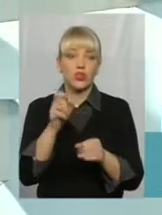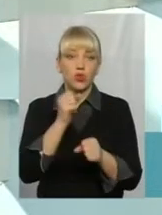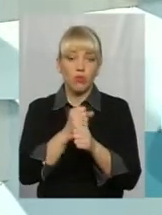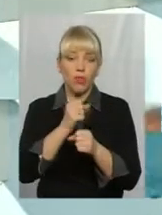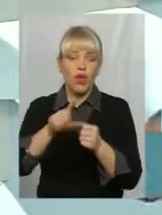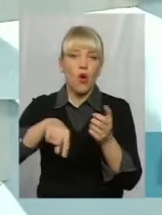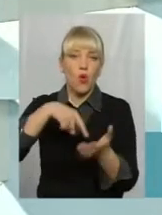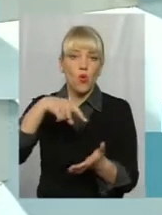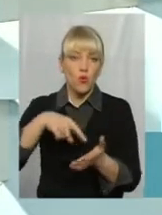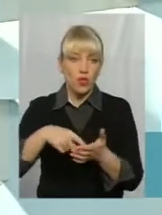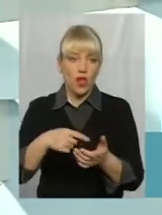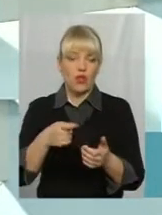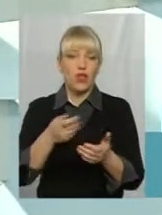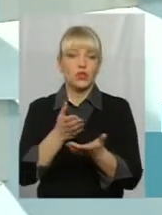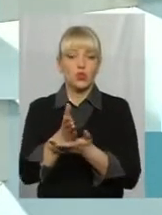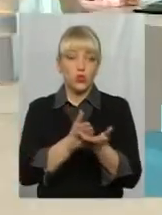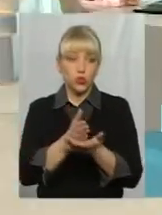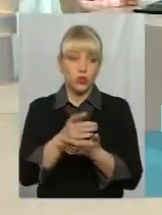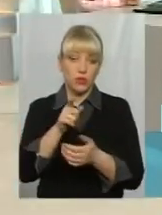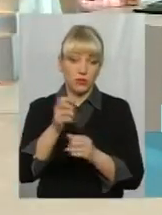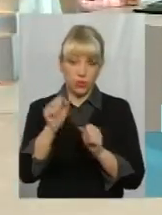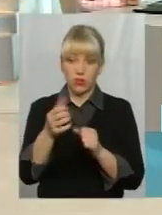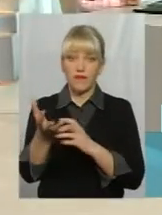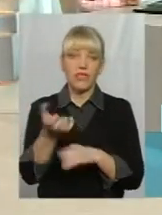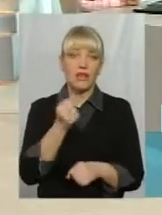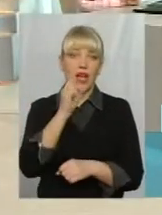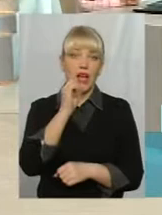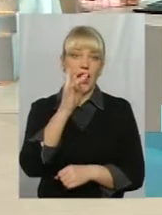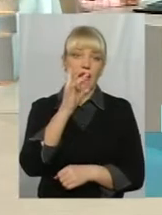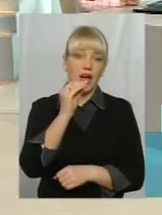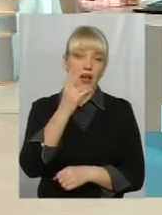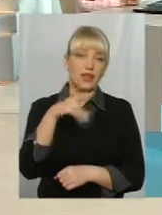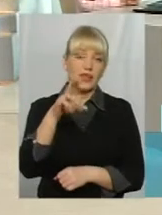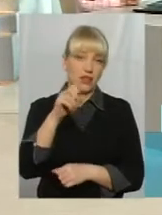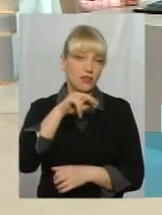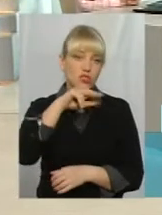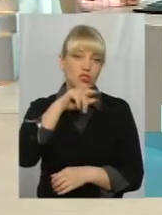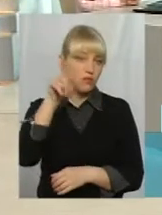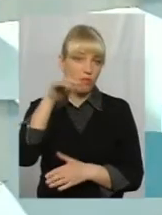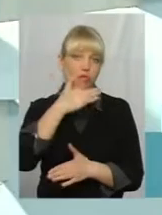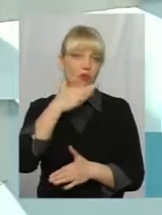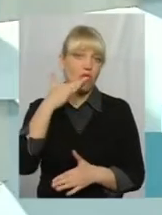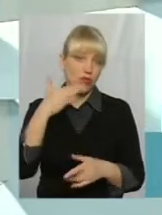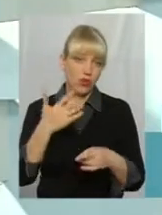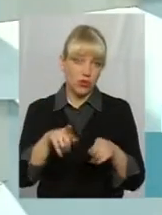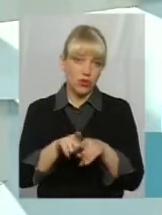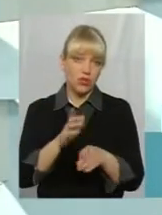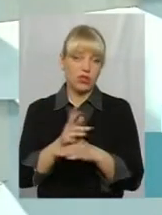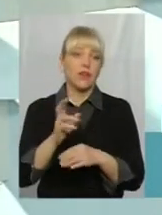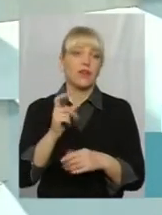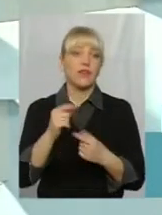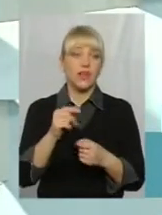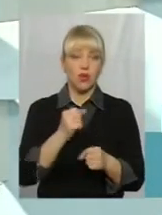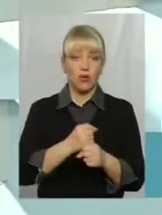служба, ти його береш в аренду. Це такого маси. Я в Черновицькій області масу такого бачив. Де роблять. Ви бачили, як